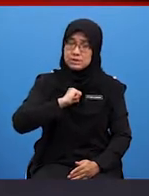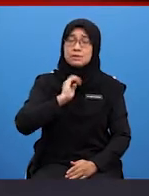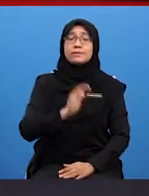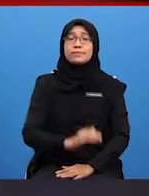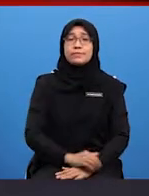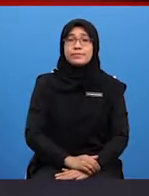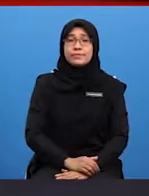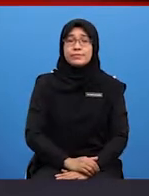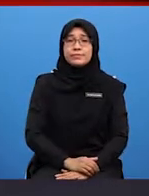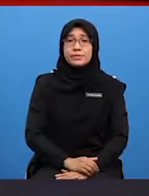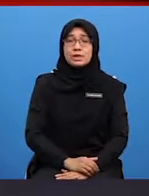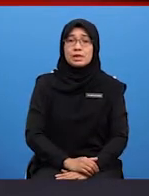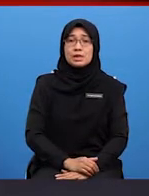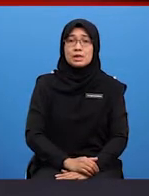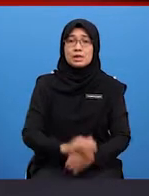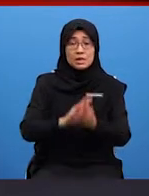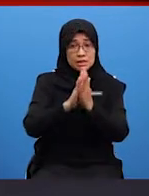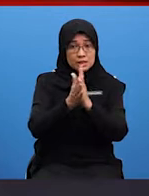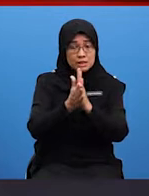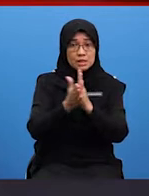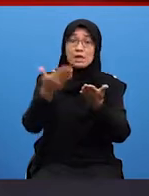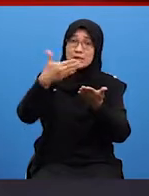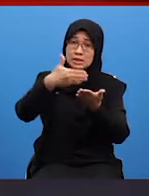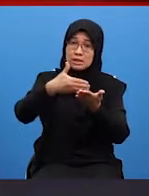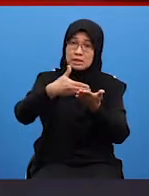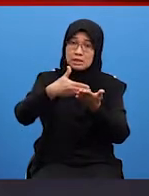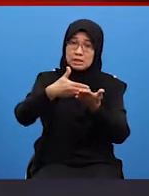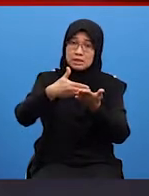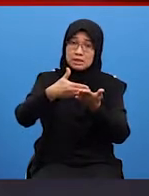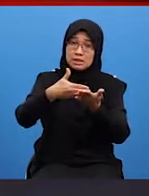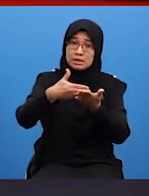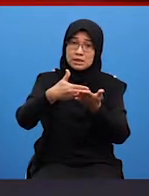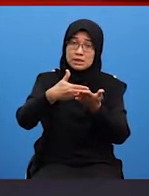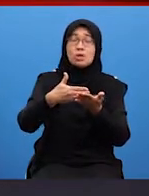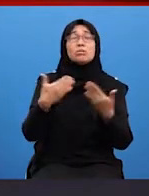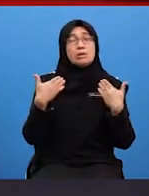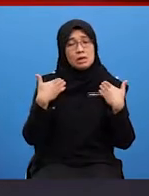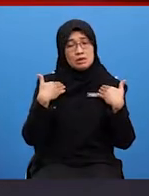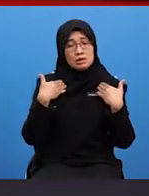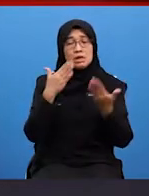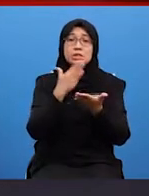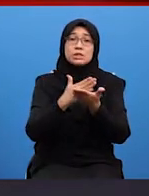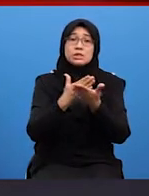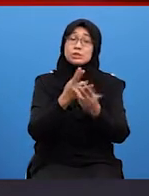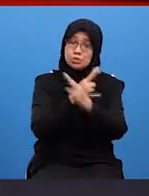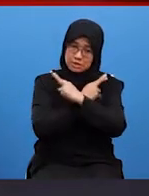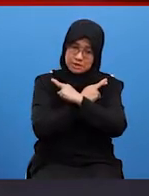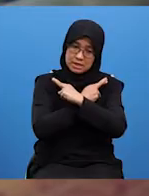sekali Cikgu Arief Jadi, sebelum kita meneruskan rancangan ini lagi Kita berhenti rehat sekali lagi, guys